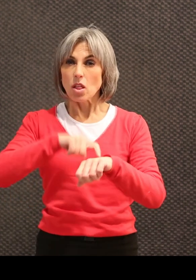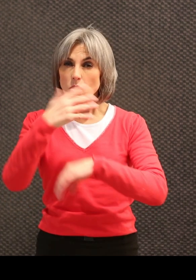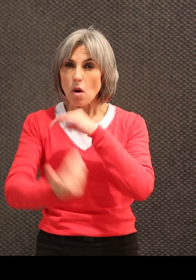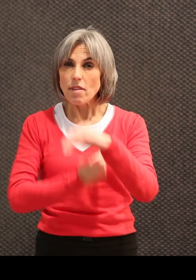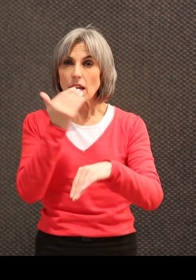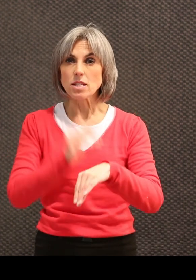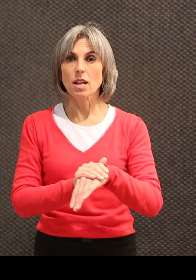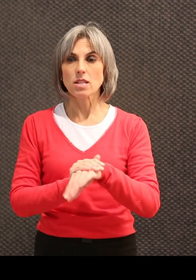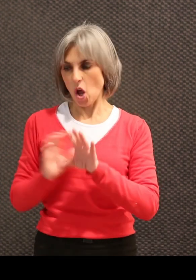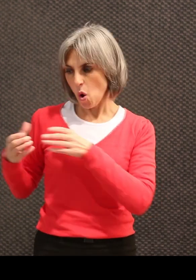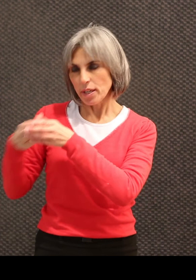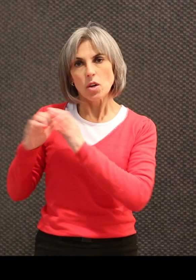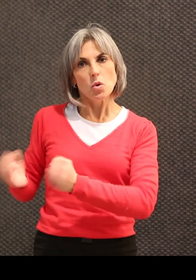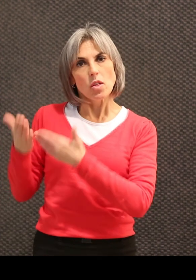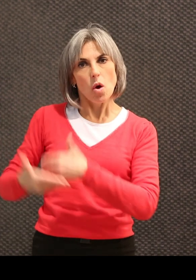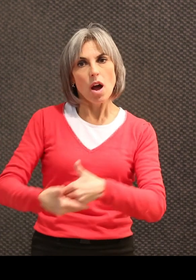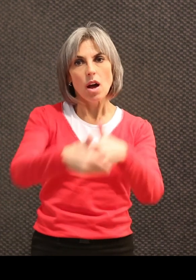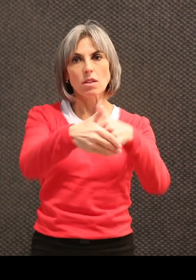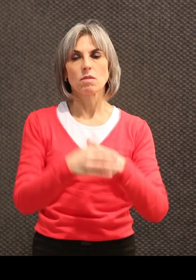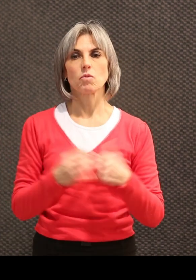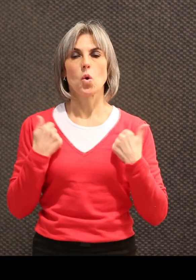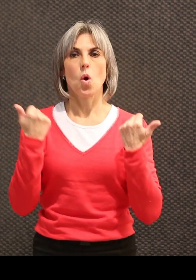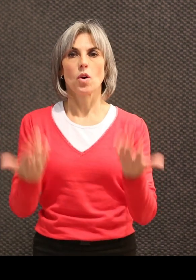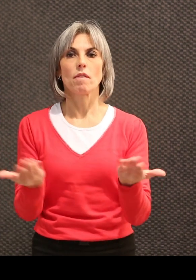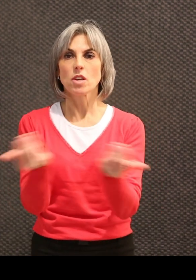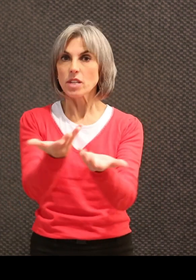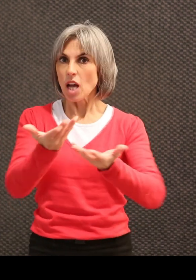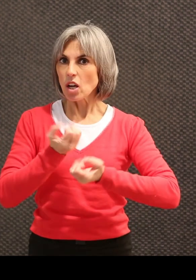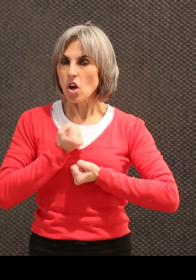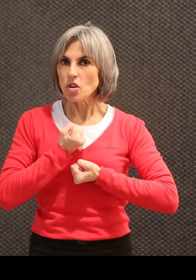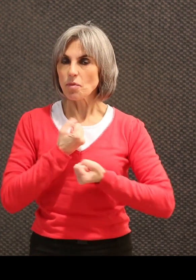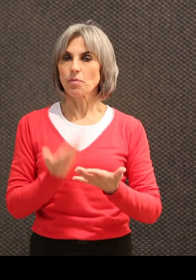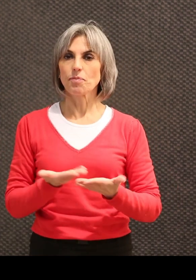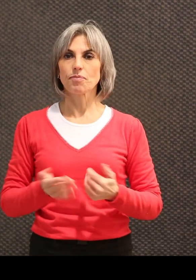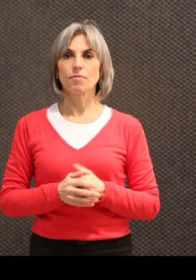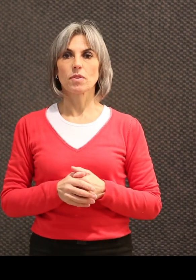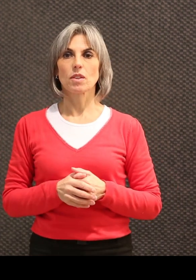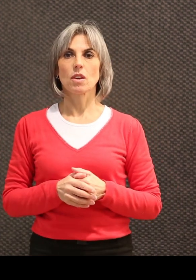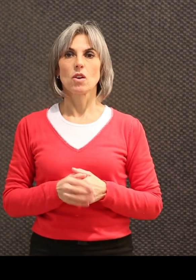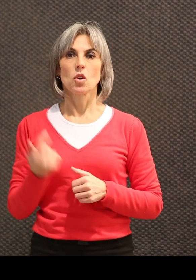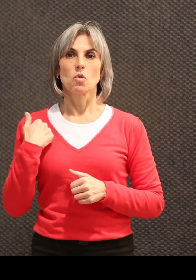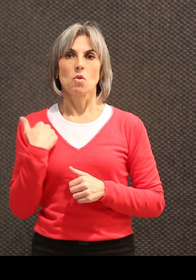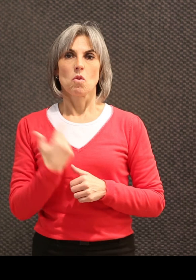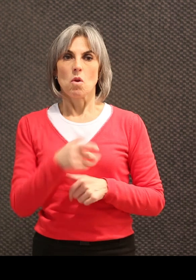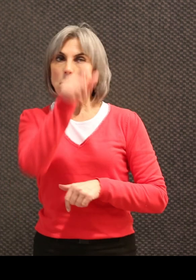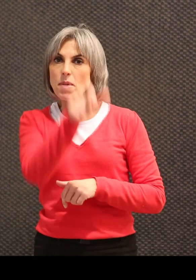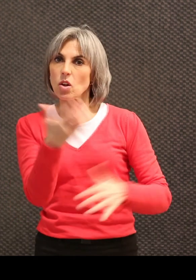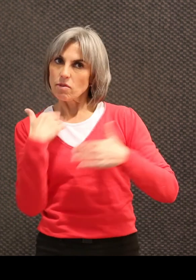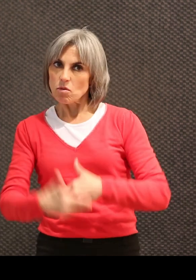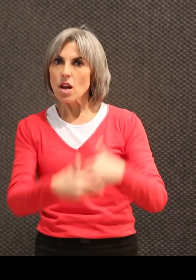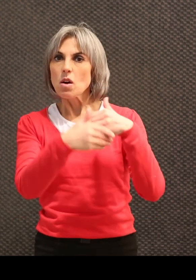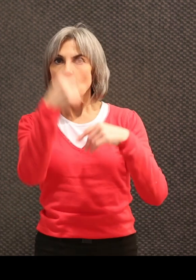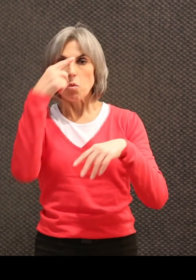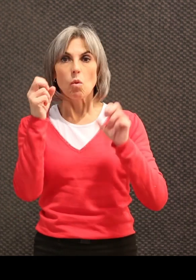par une équipe éducative. Nous, ici, on offre un service d'accueil, donc on s'occupe de la personne handicapée dans